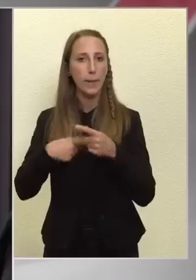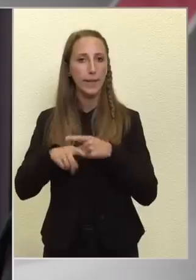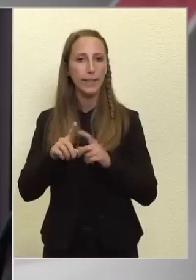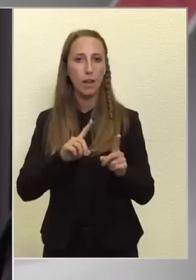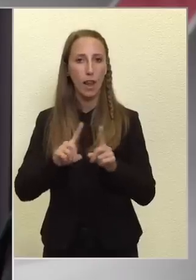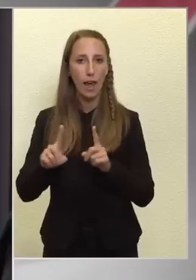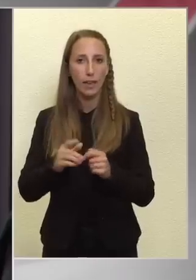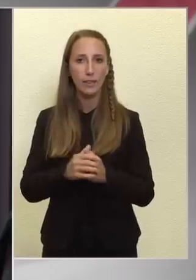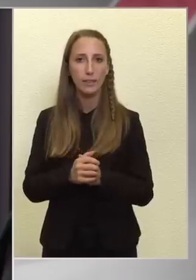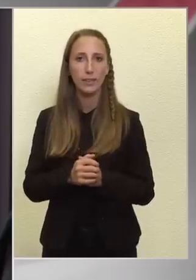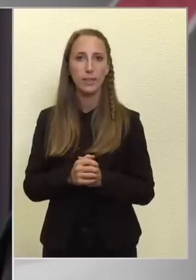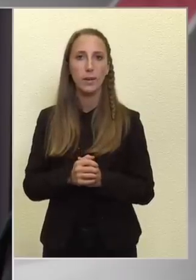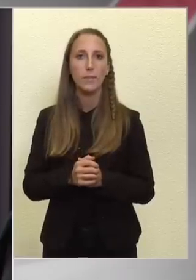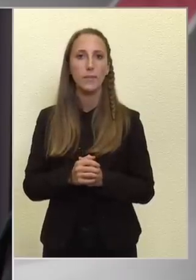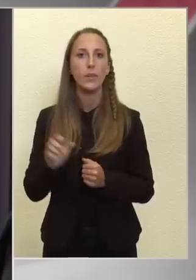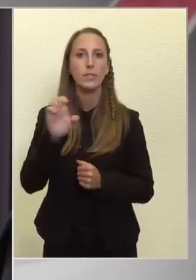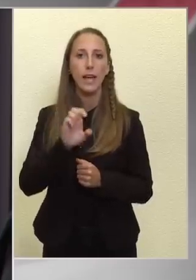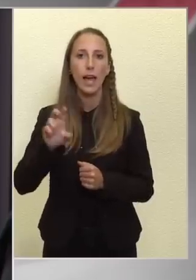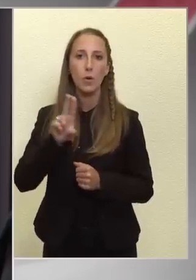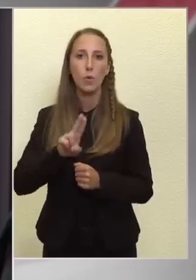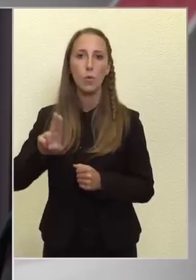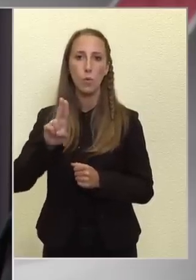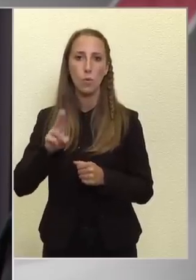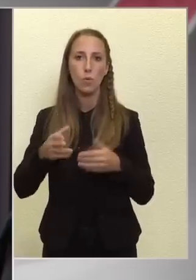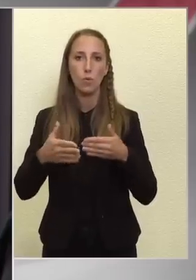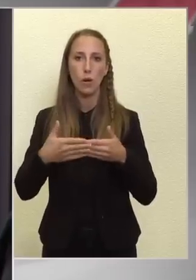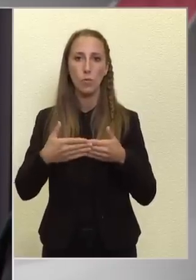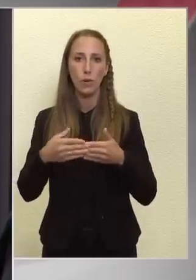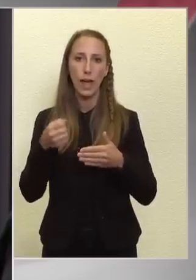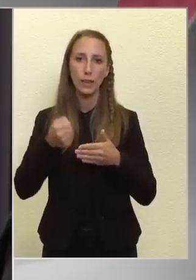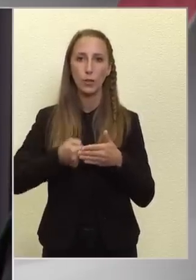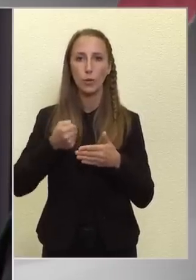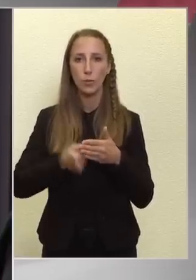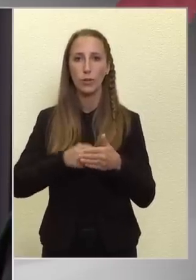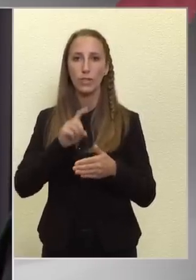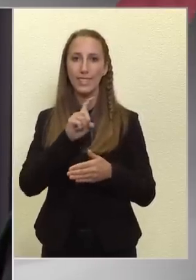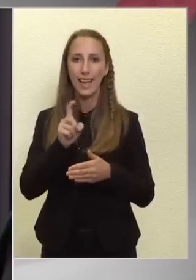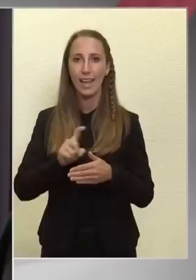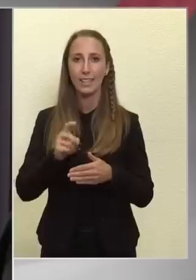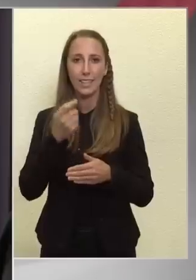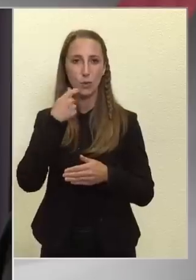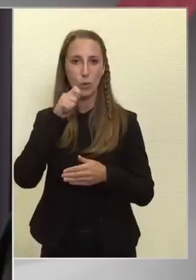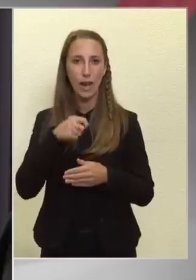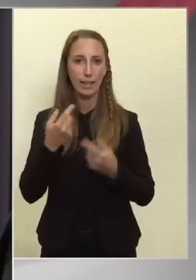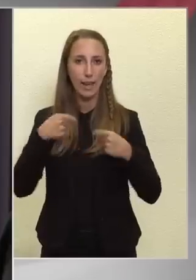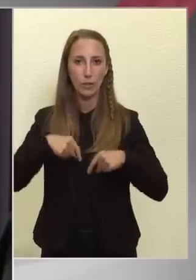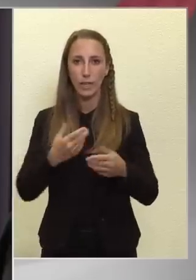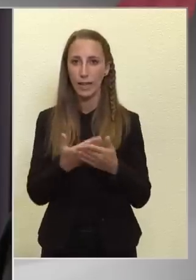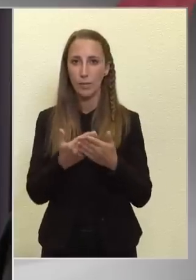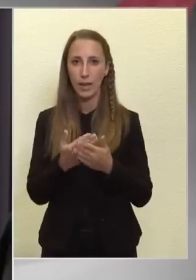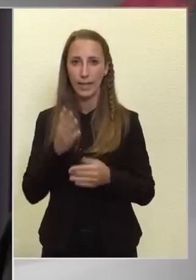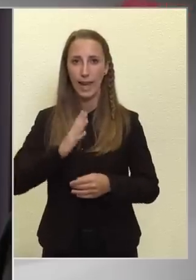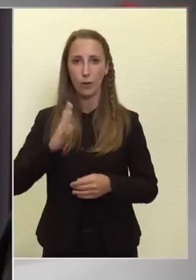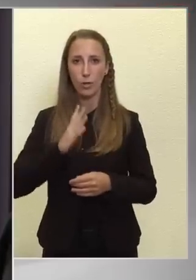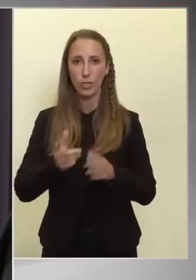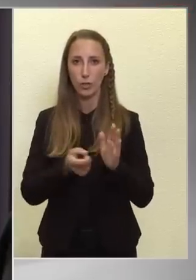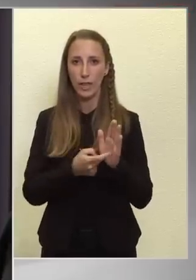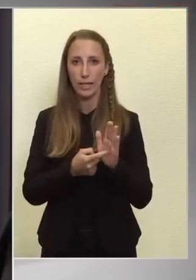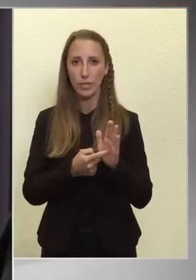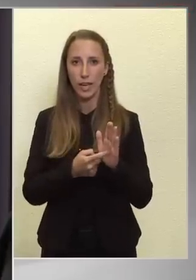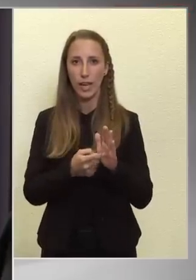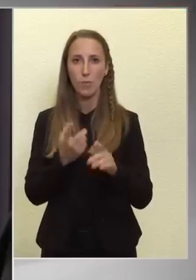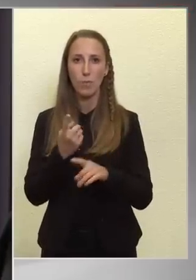az EU kapuját dörömből a Zelenszki ukránelnöknek nem benne erkölcsi kötelessége